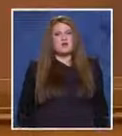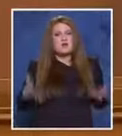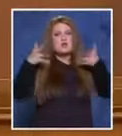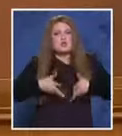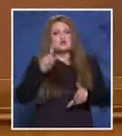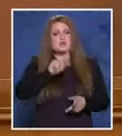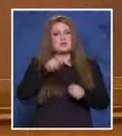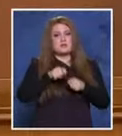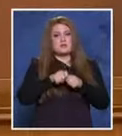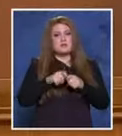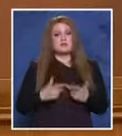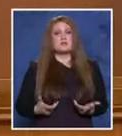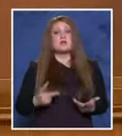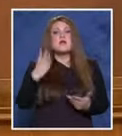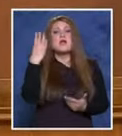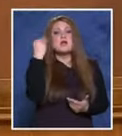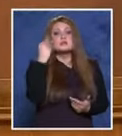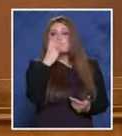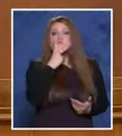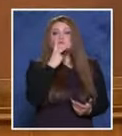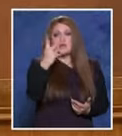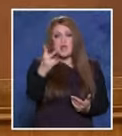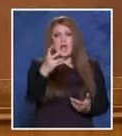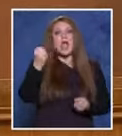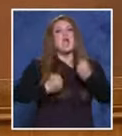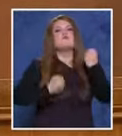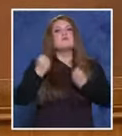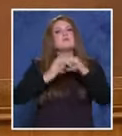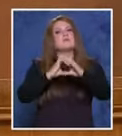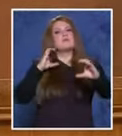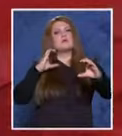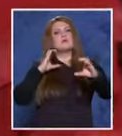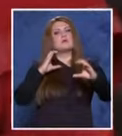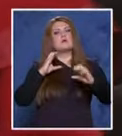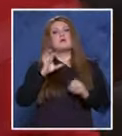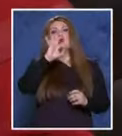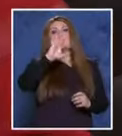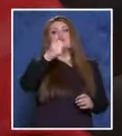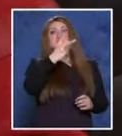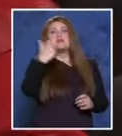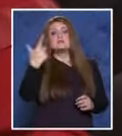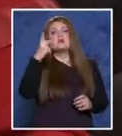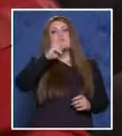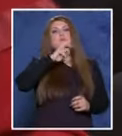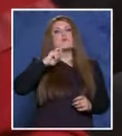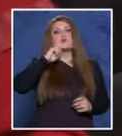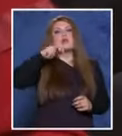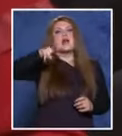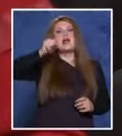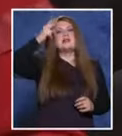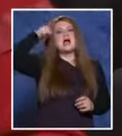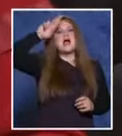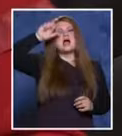Сега, госпожи Орданова, да ми кажете, видяхте ли автомобила полицейски ли беше? 0627, полицейска лада,